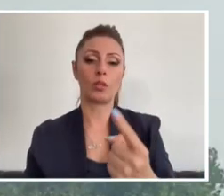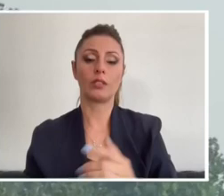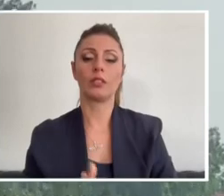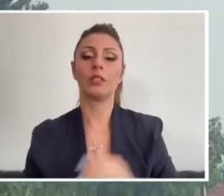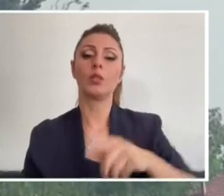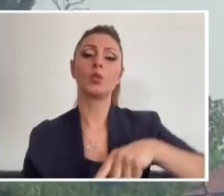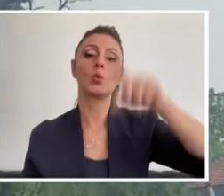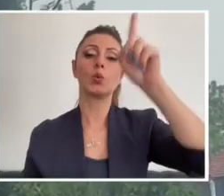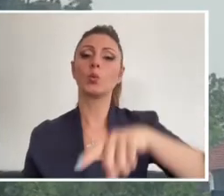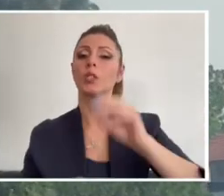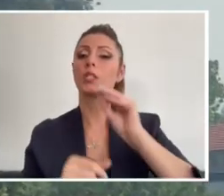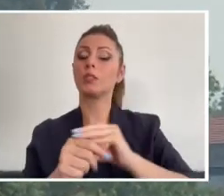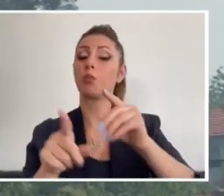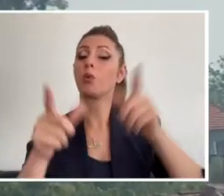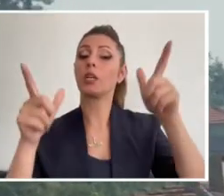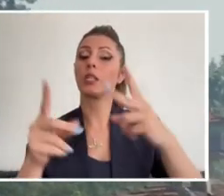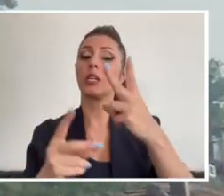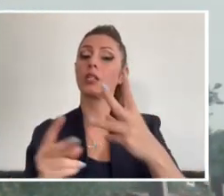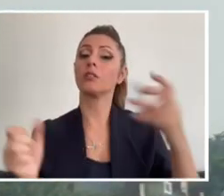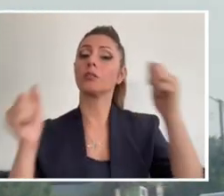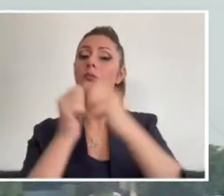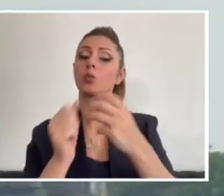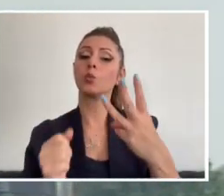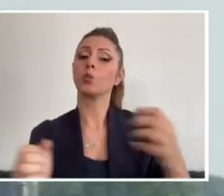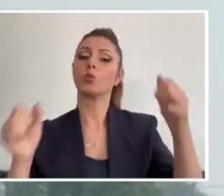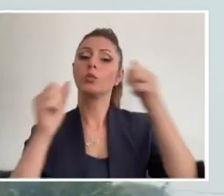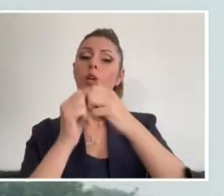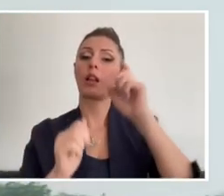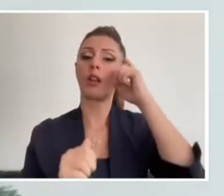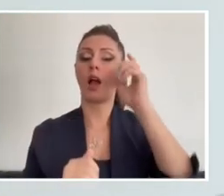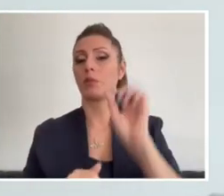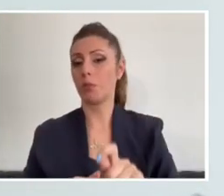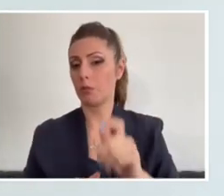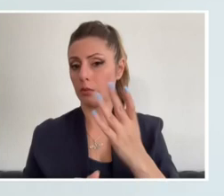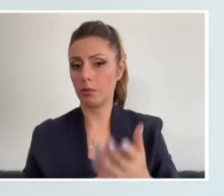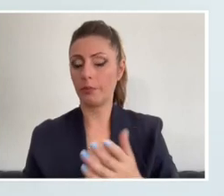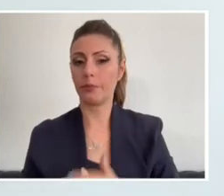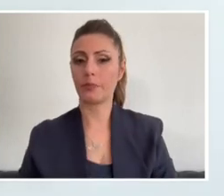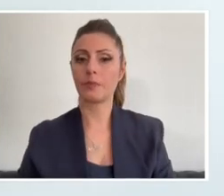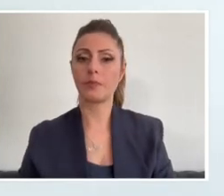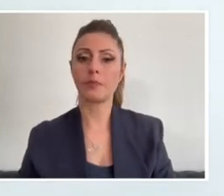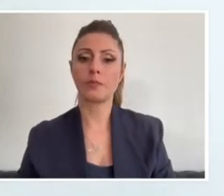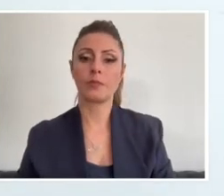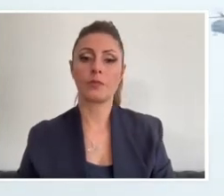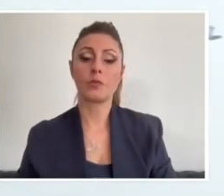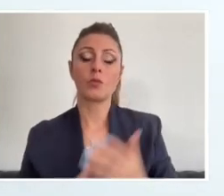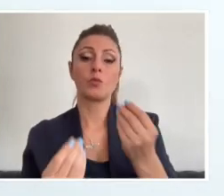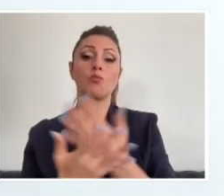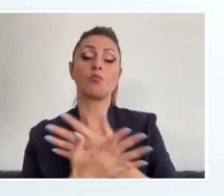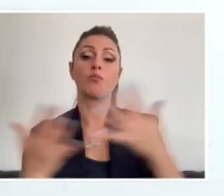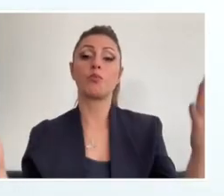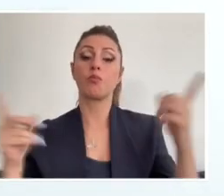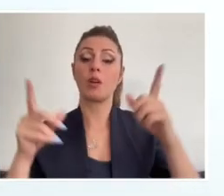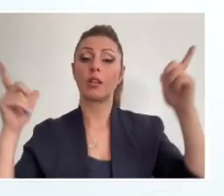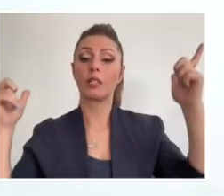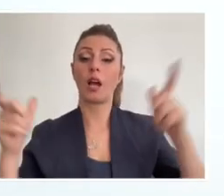bu alanın belki ikiye üçe katladığını tahmin edebiliyoruz. Çünkü büyük bir alanda, geniş bir alanda, geniş bir